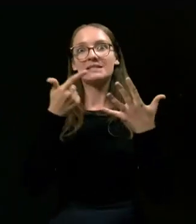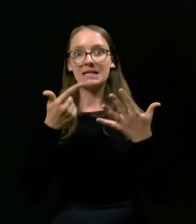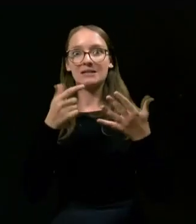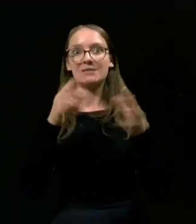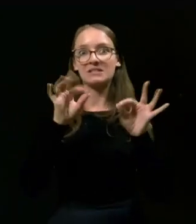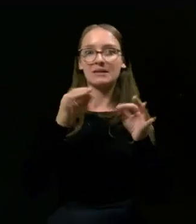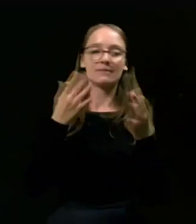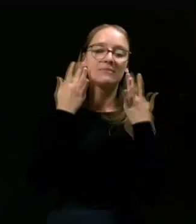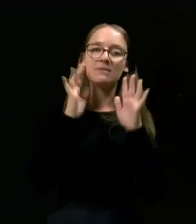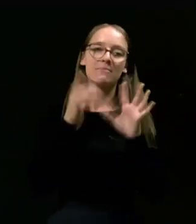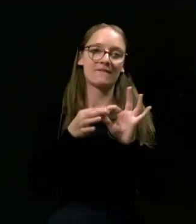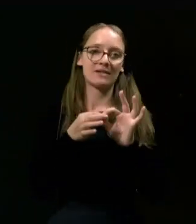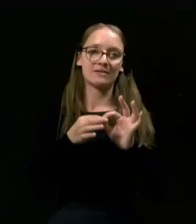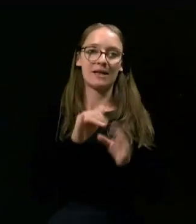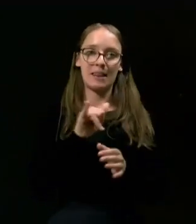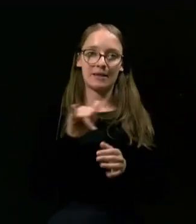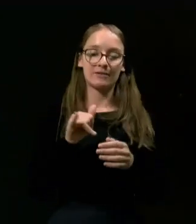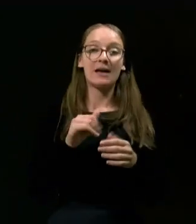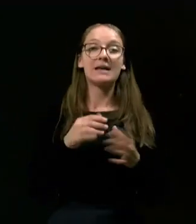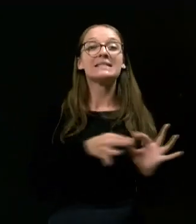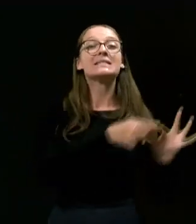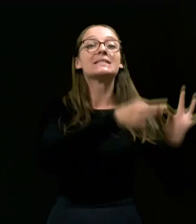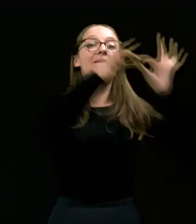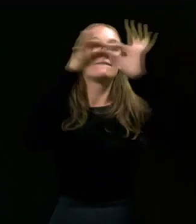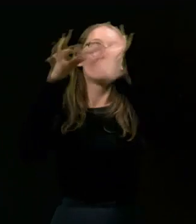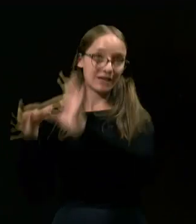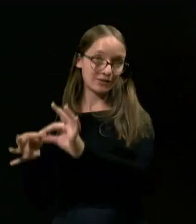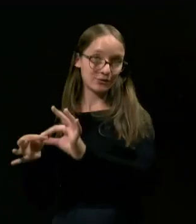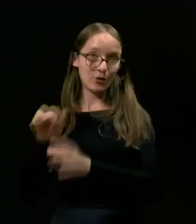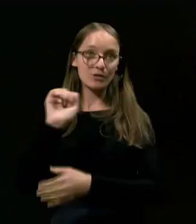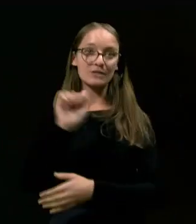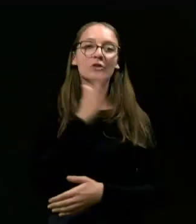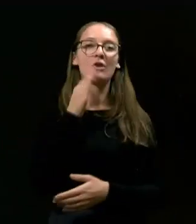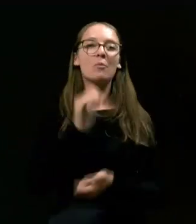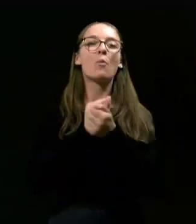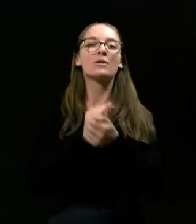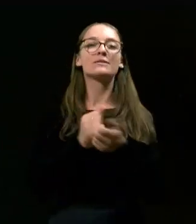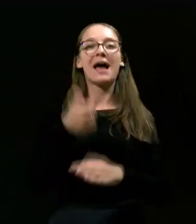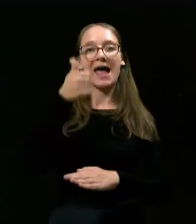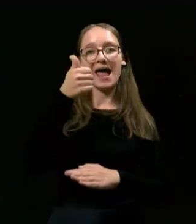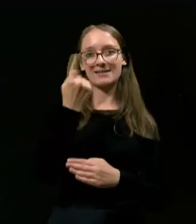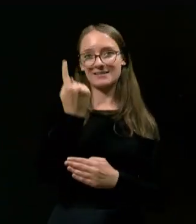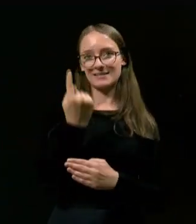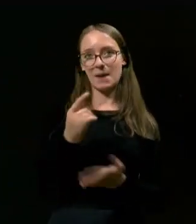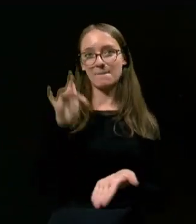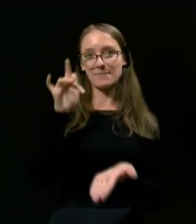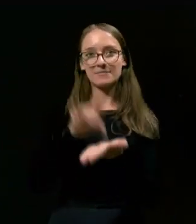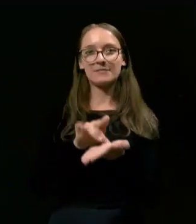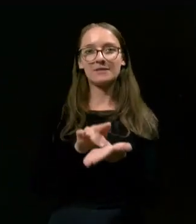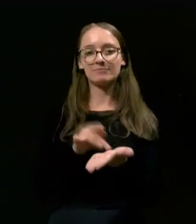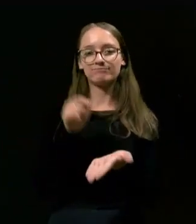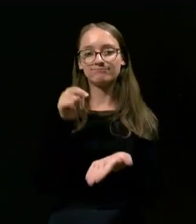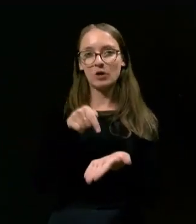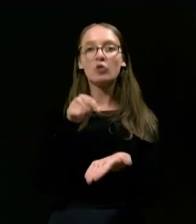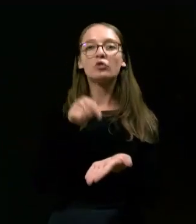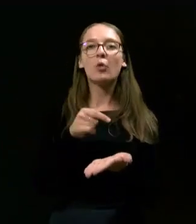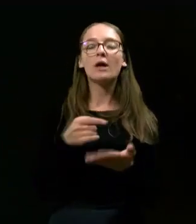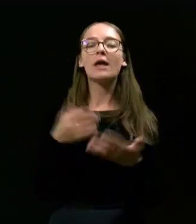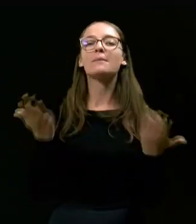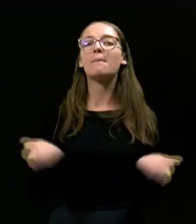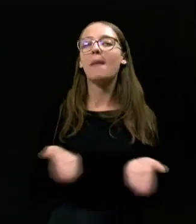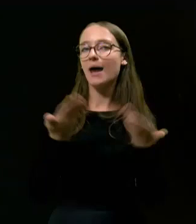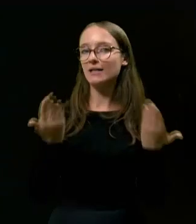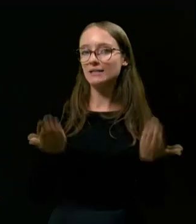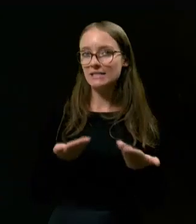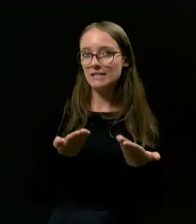nima veze. Za vedno, za to, da se bomo borili za en sam cilj. In to je za blaginjo